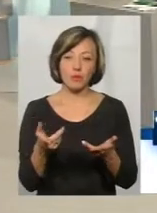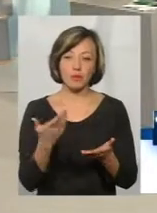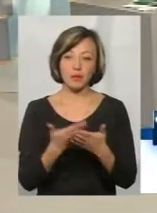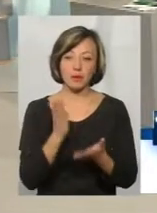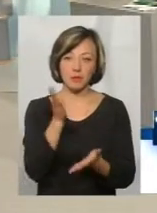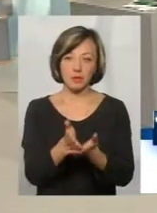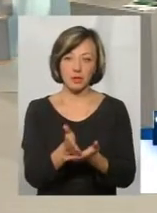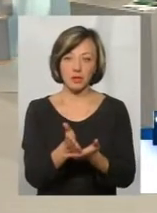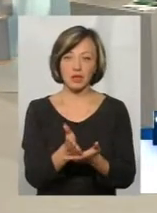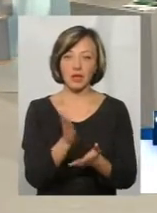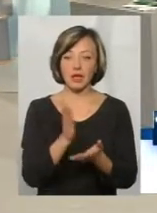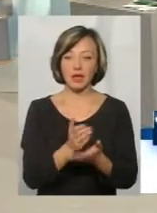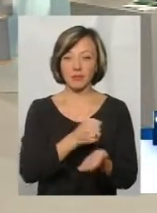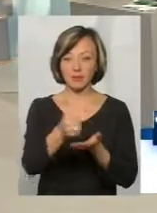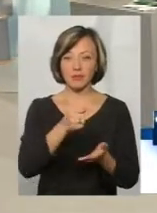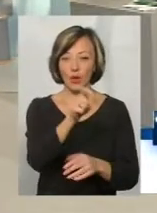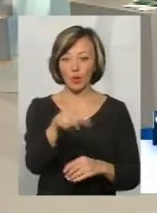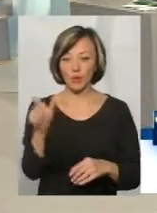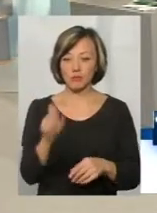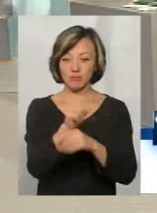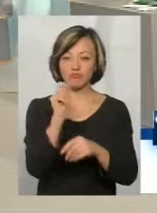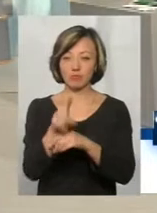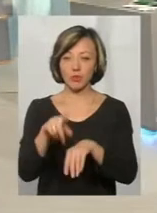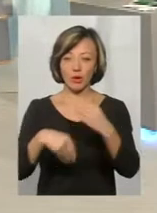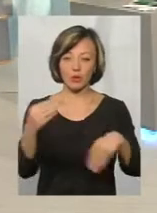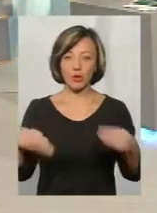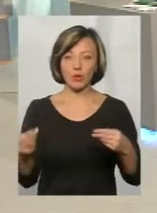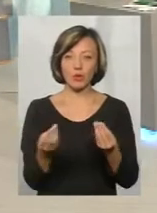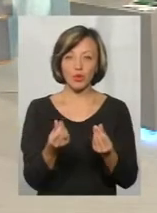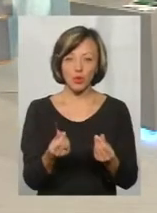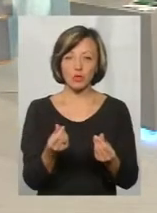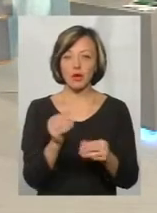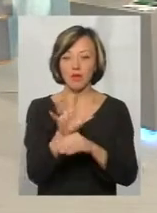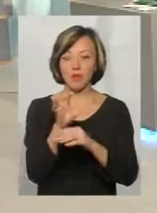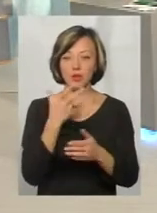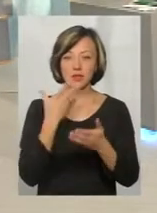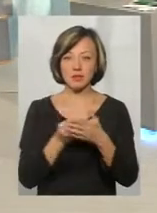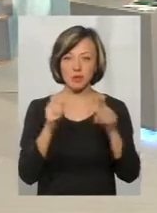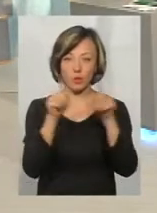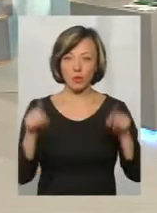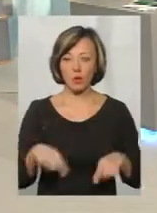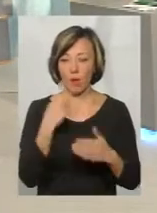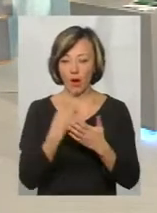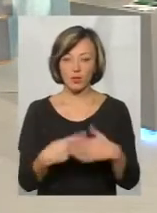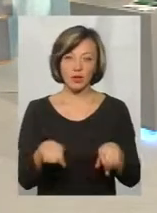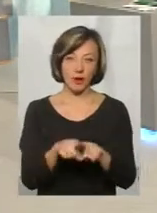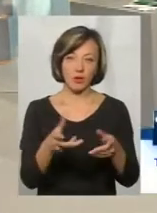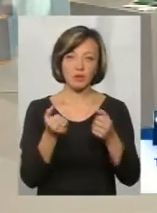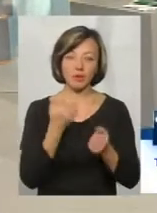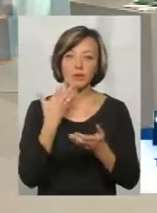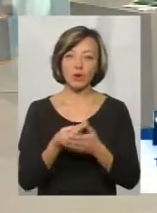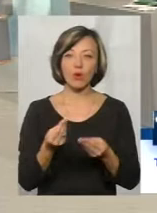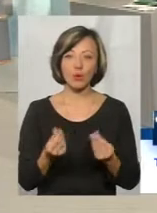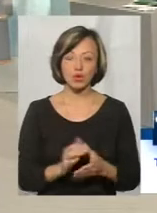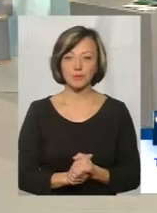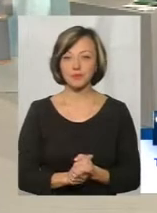безпосередньо є сотники, є конкретні люди, які роздають потім гроші, ви фоткаєте свій бюлетень, показуєте, що так, і отримуєте свої гроші.